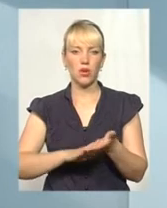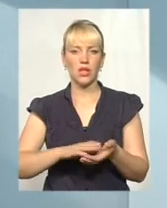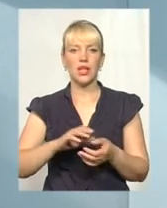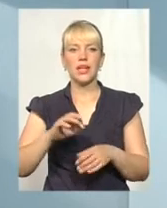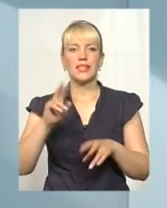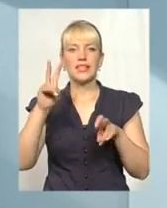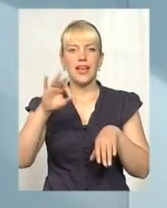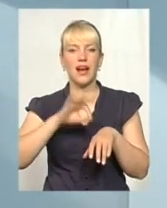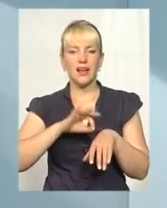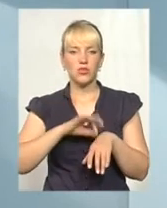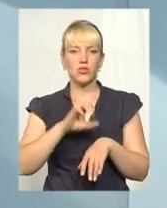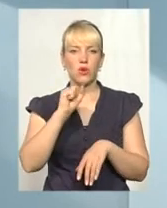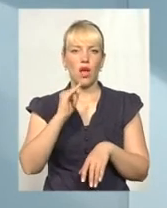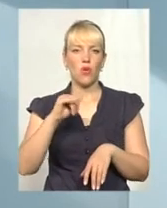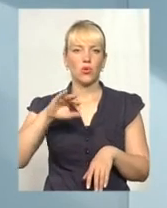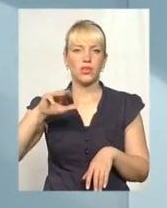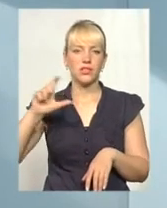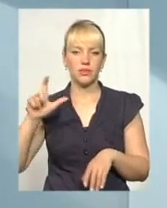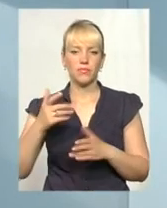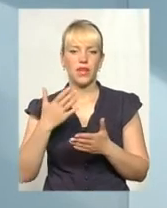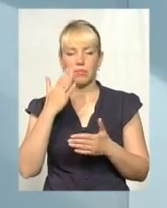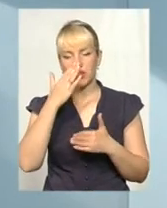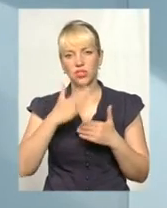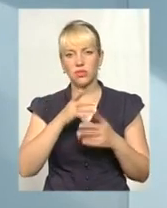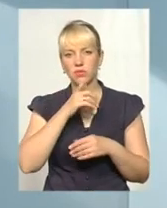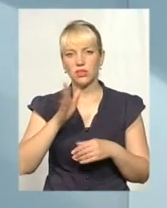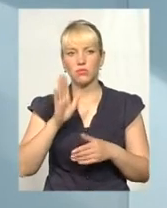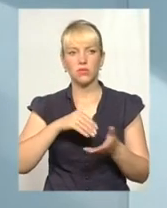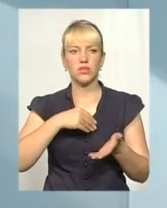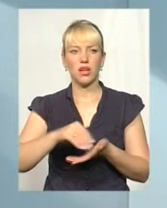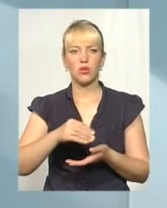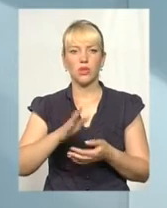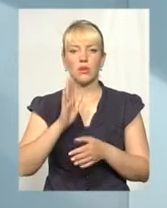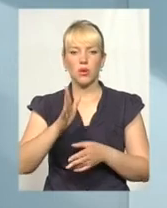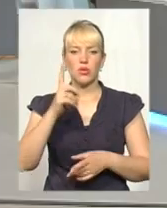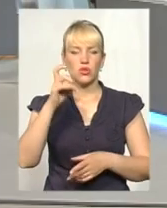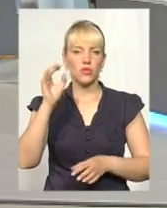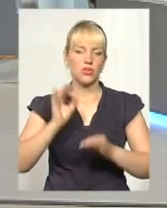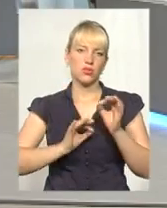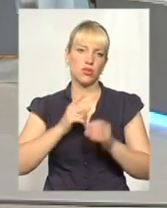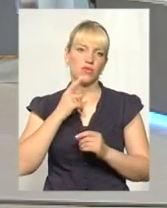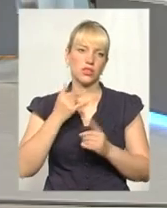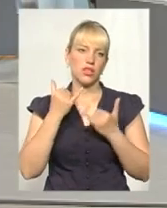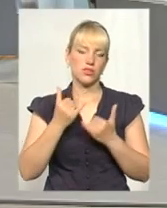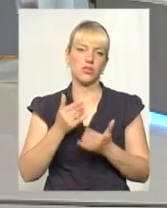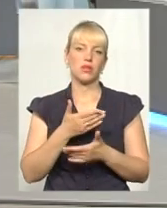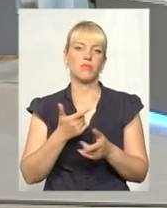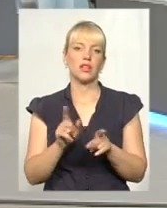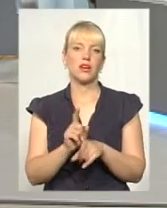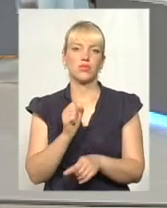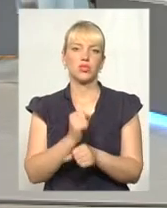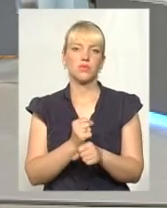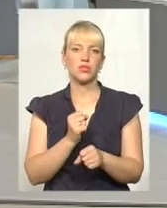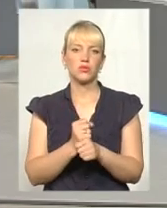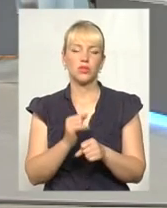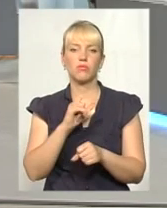Так що я думаю, найближчим часом ми їх закупимо і тоді ми вже будемо стовідсотково говорити. На сьогодні ми також працюємо із певними